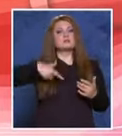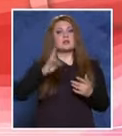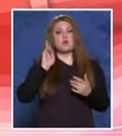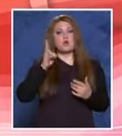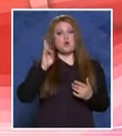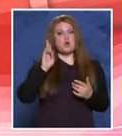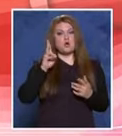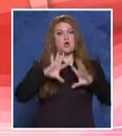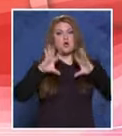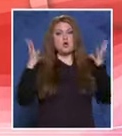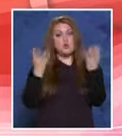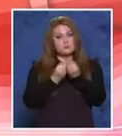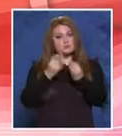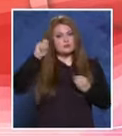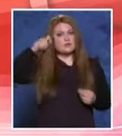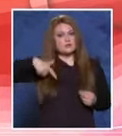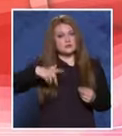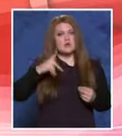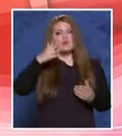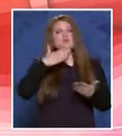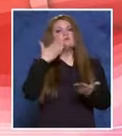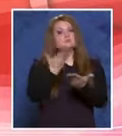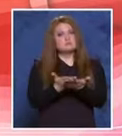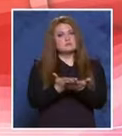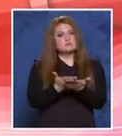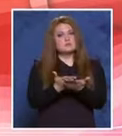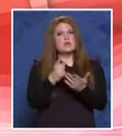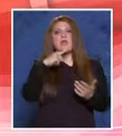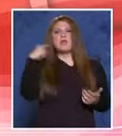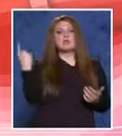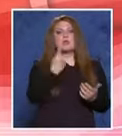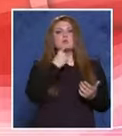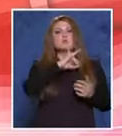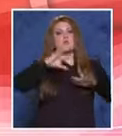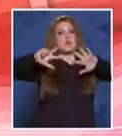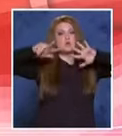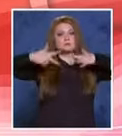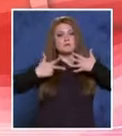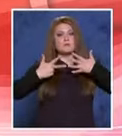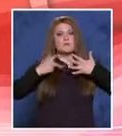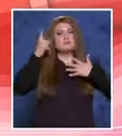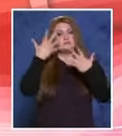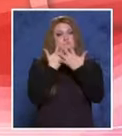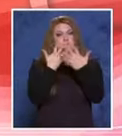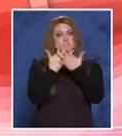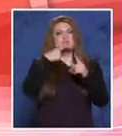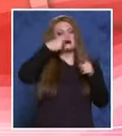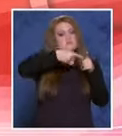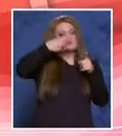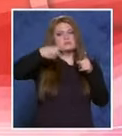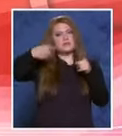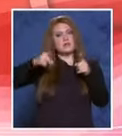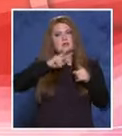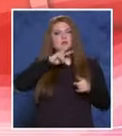налага едно общо наказание, което следва да бъде по една година и 8 месеца лишаване от свобода за всеки един от